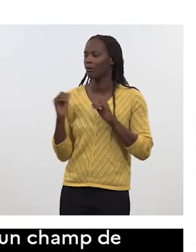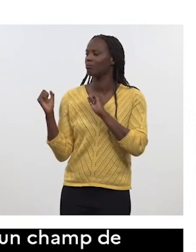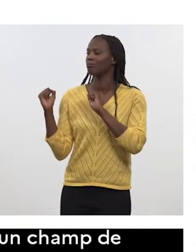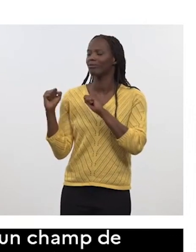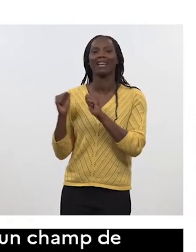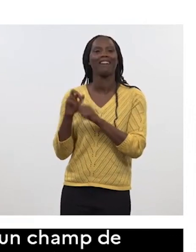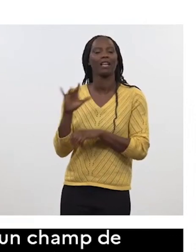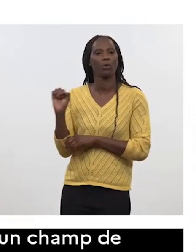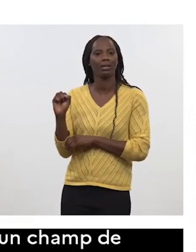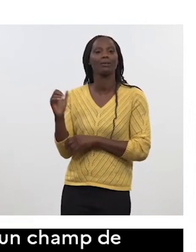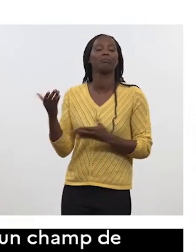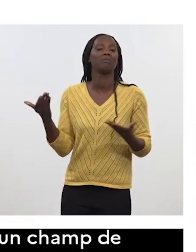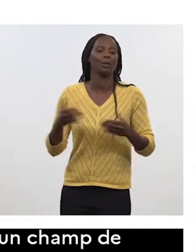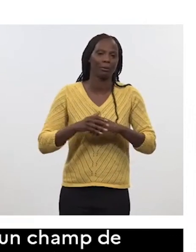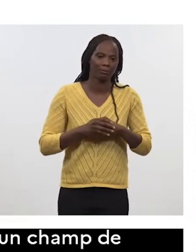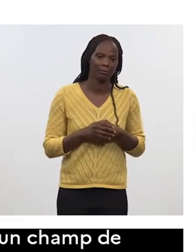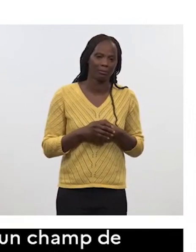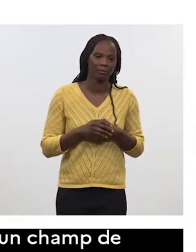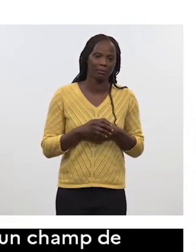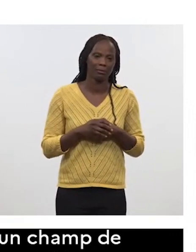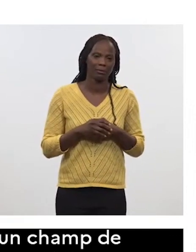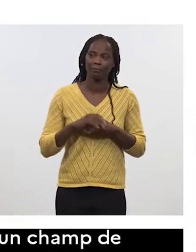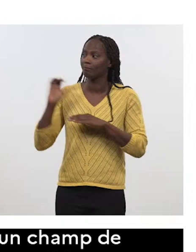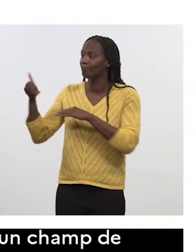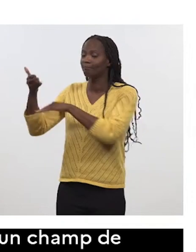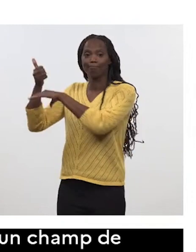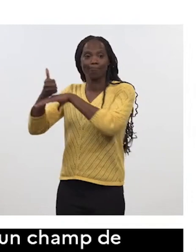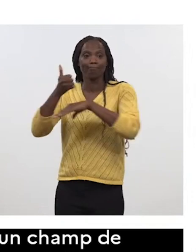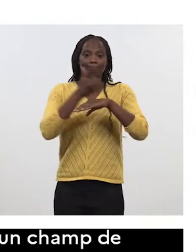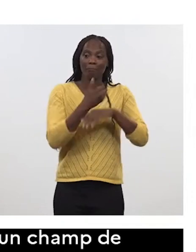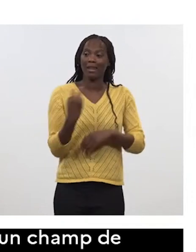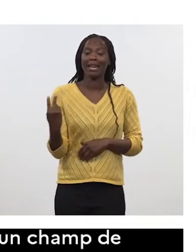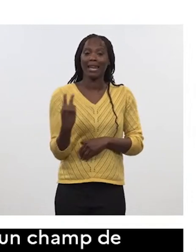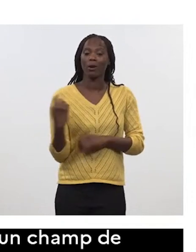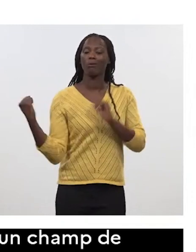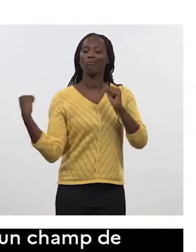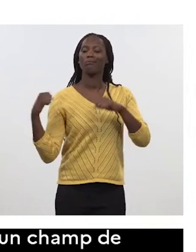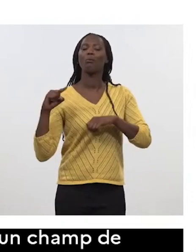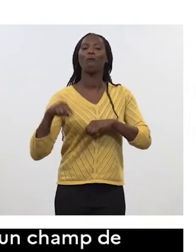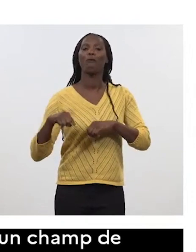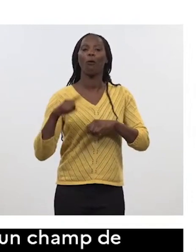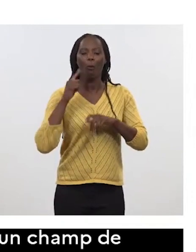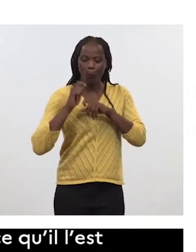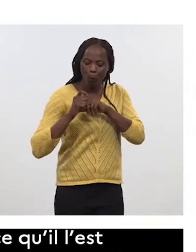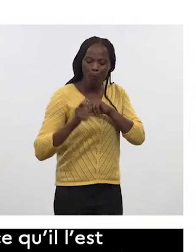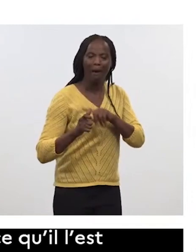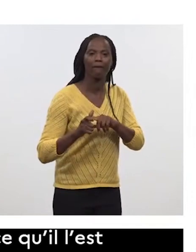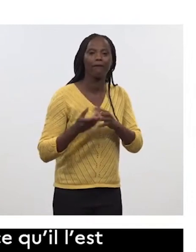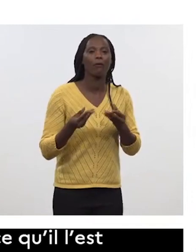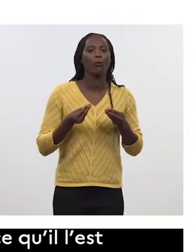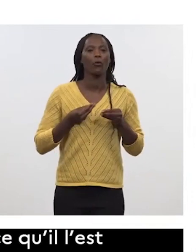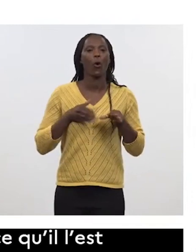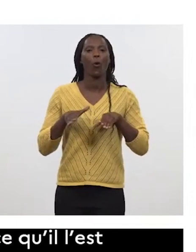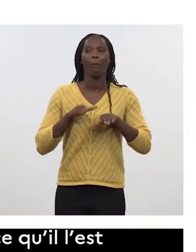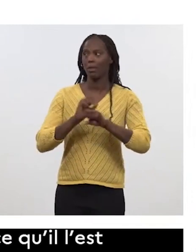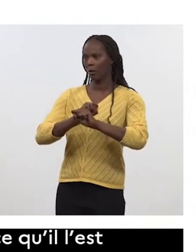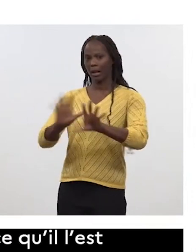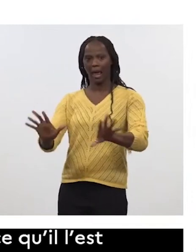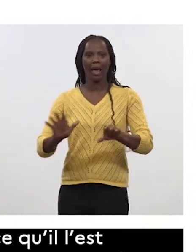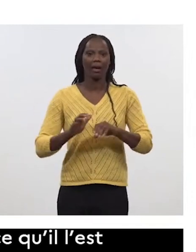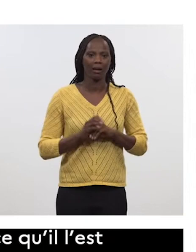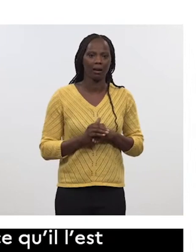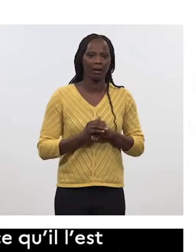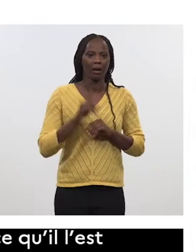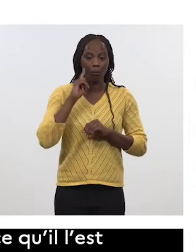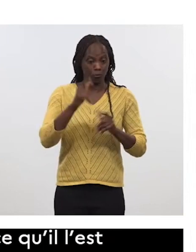c'est aussi d'être... que les deux gouvernements et que les deux États soient d'accord, ce qui permet, derrière, d'avoir une méthodologie beaucoup plus claire aussi vis